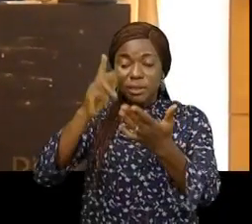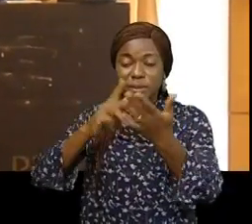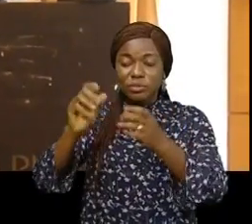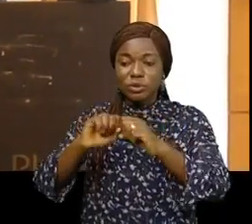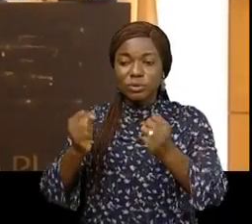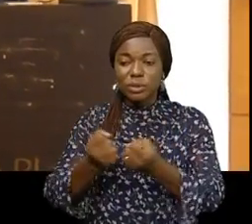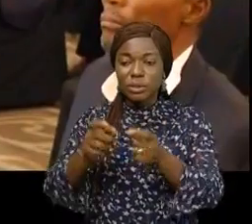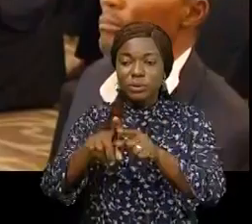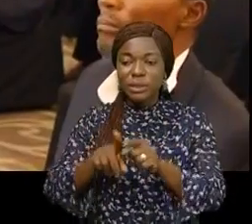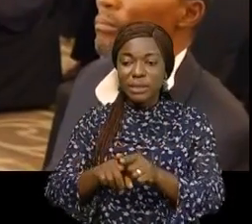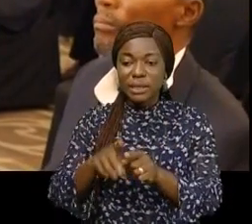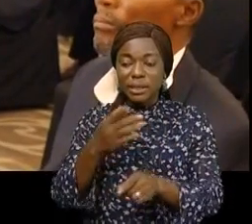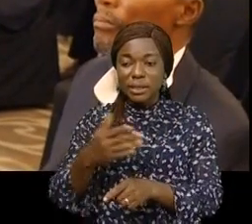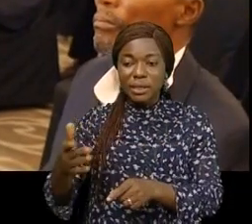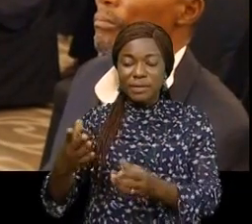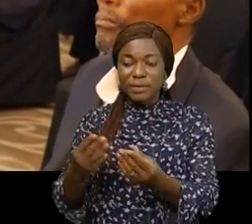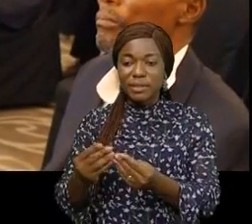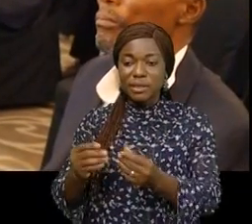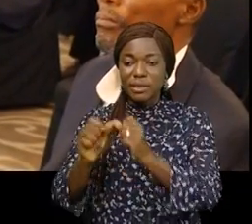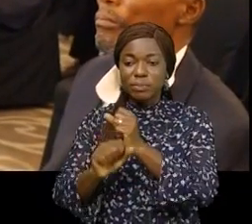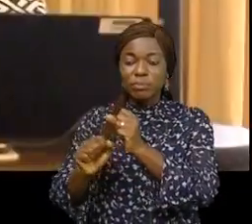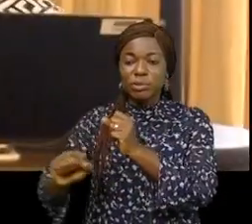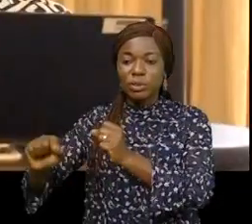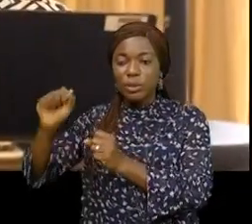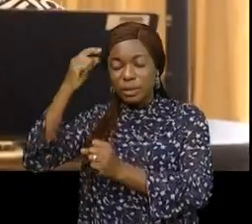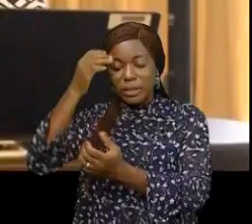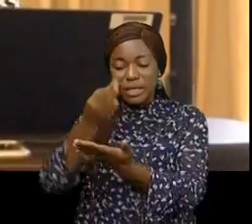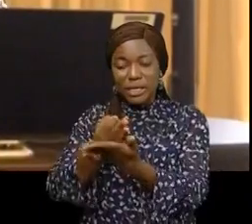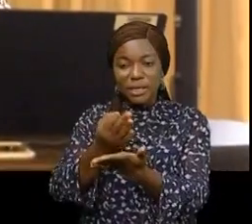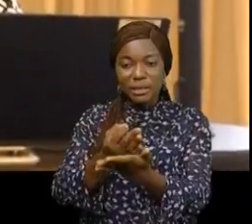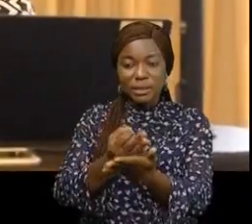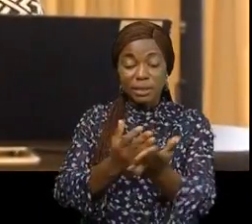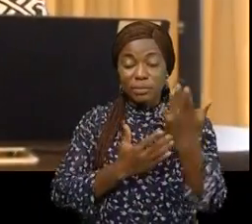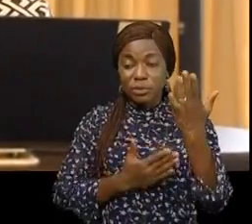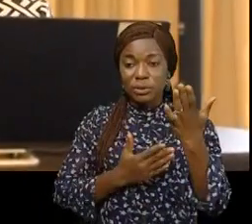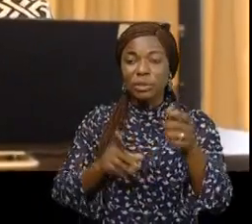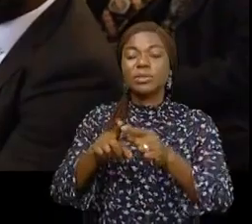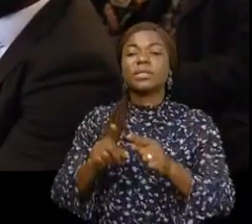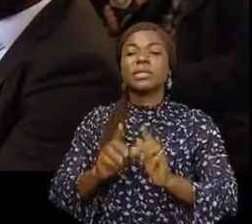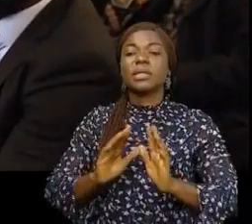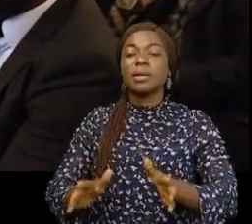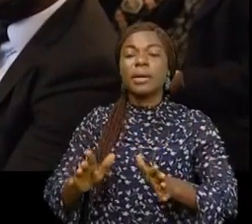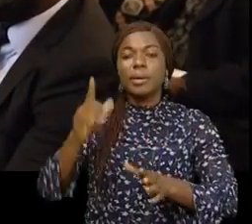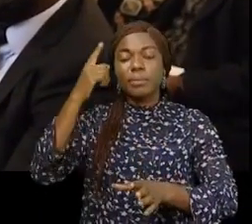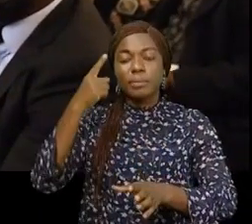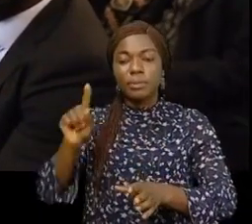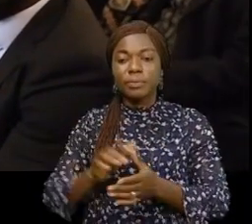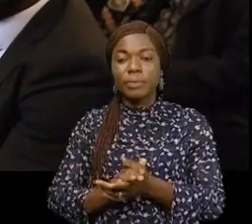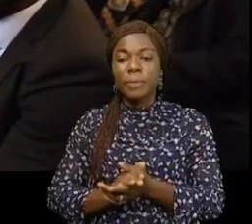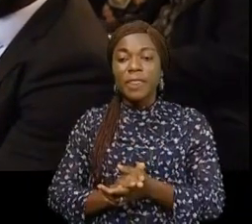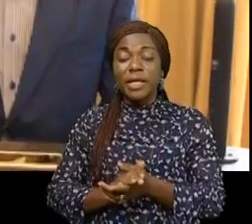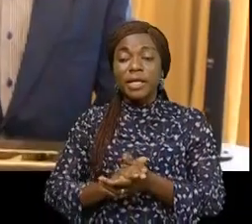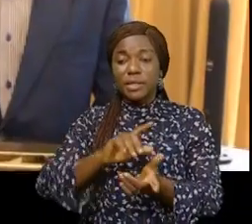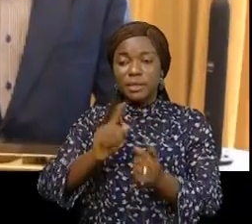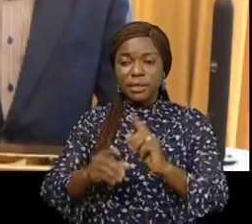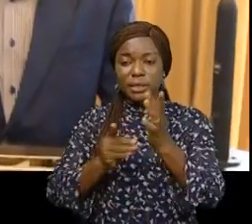devant faciliter une mobilisation des ressources financières nécessaires. Un atout indispensable capable d'amorcer